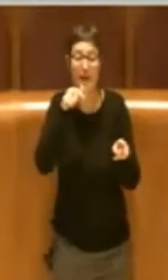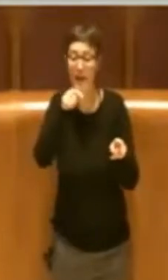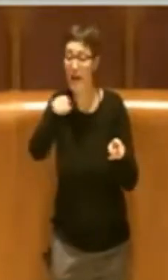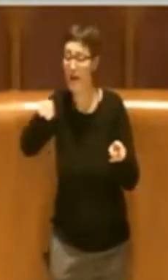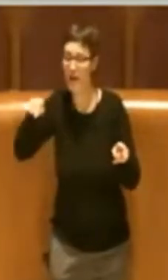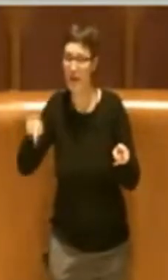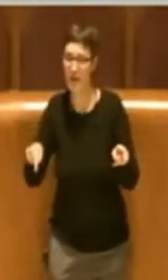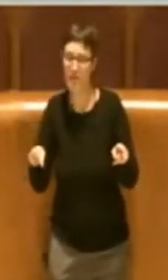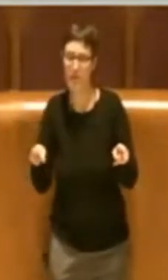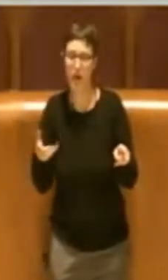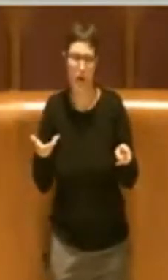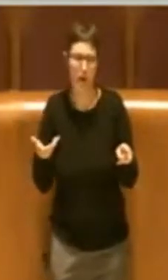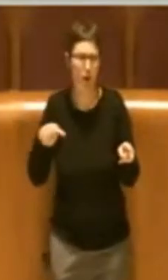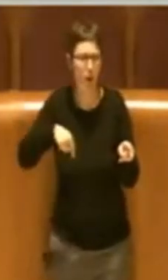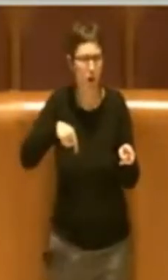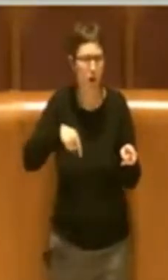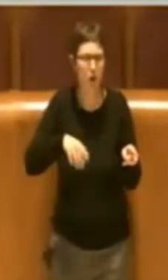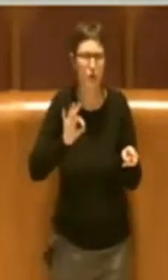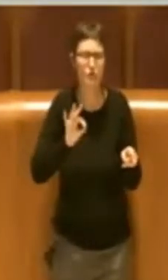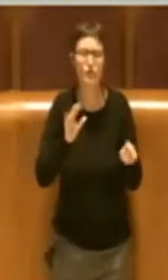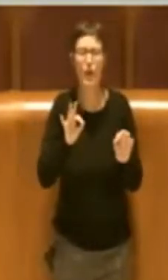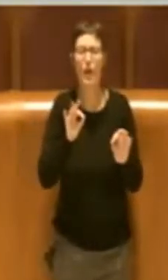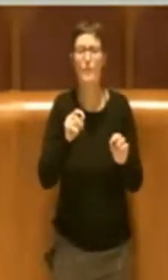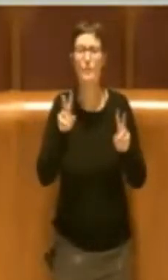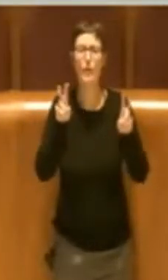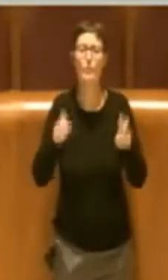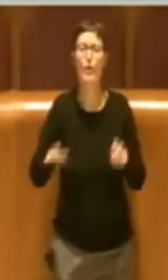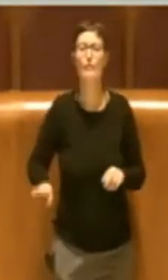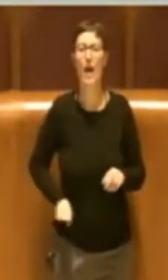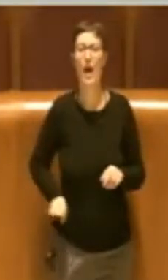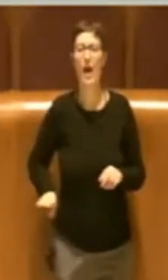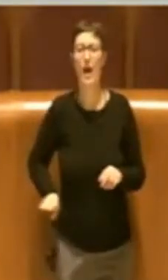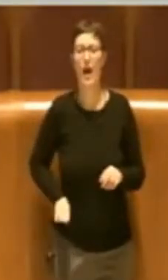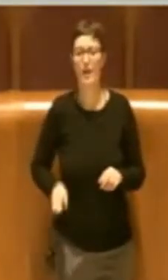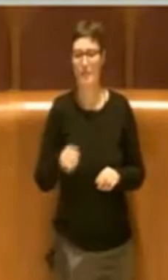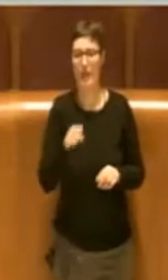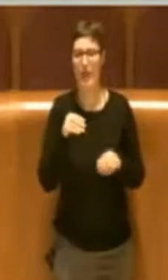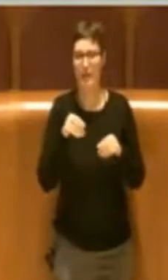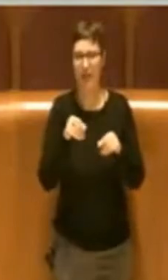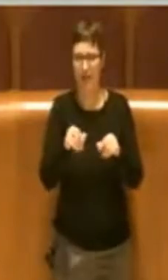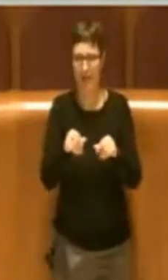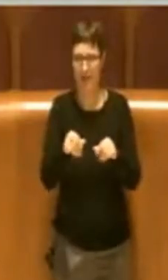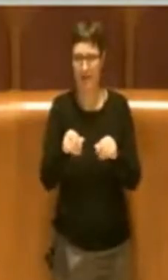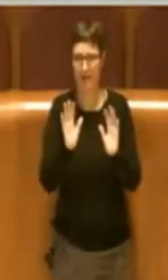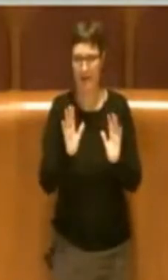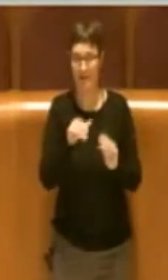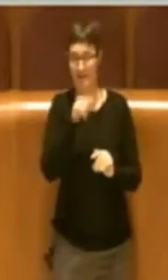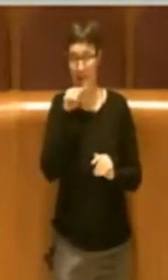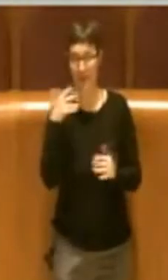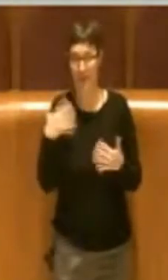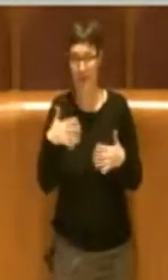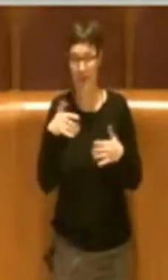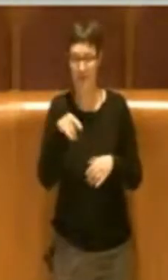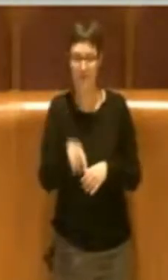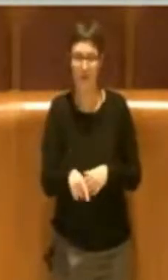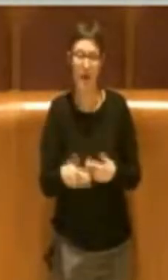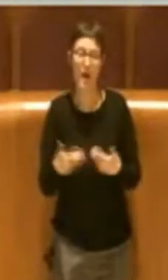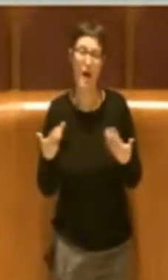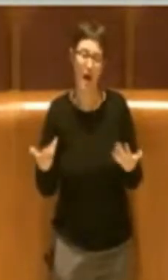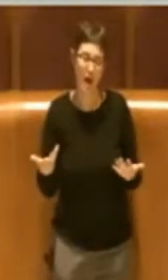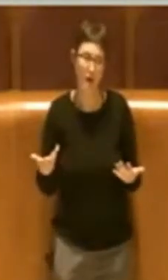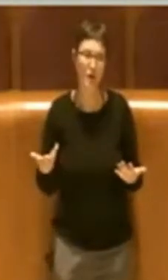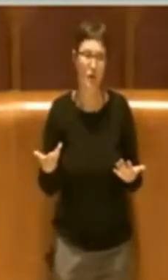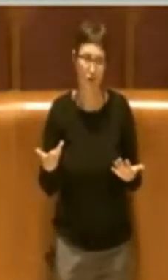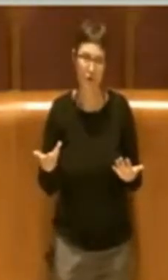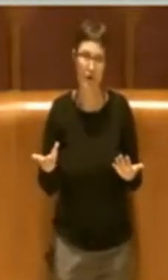richieste per terre, c'è fame di terra a Roma Capitale. Quindi facciamo in modo che si inizi da